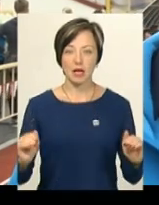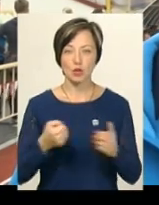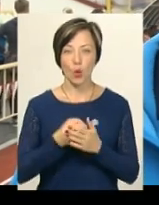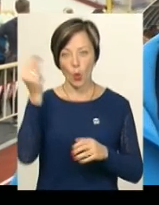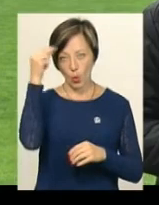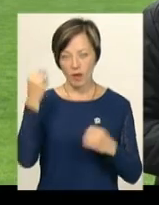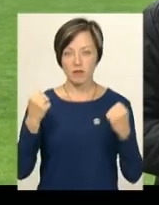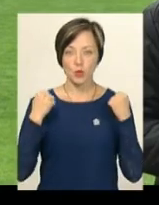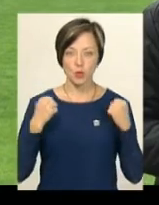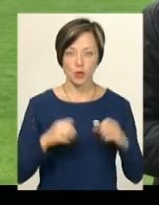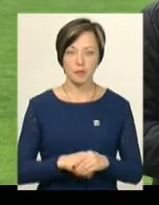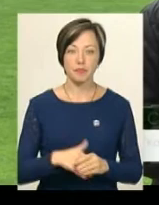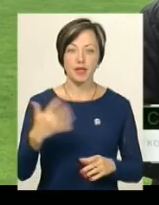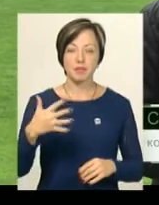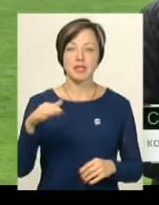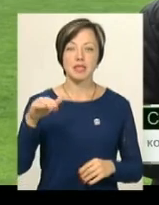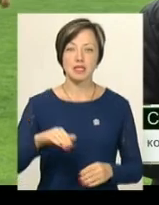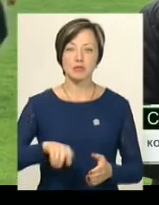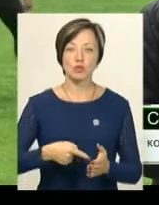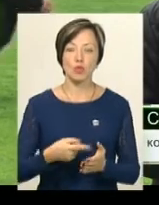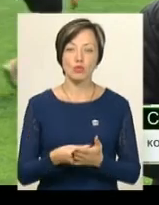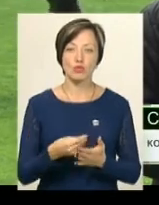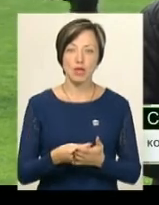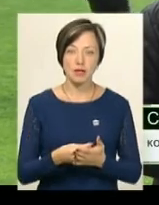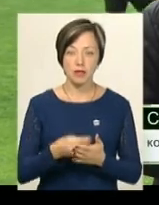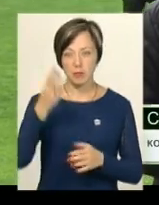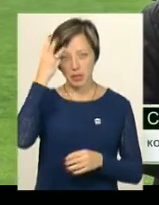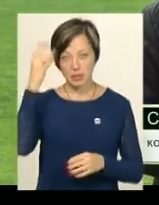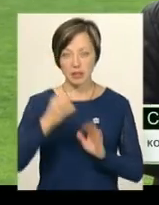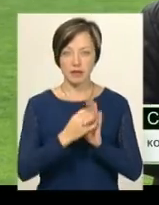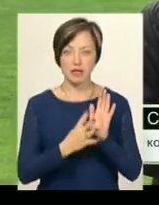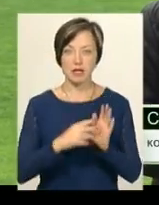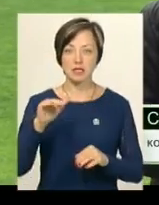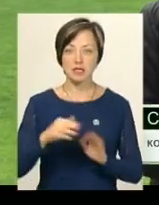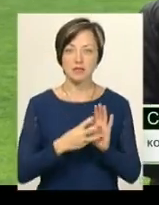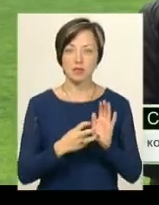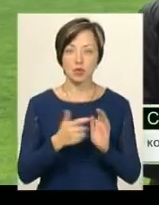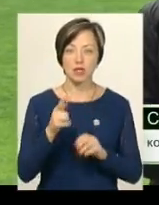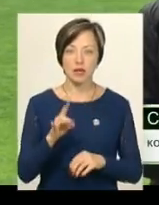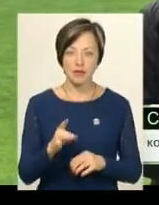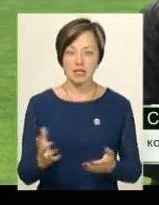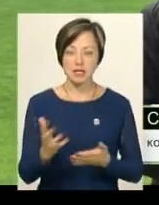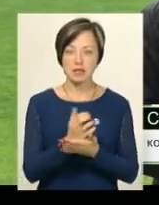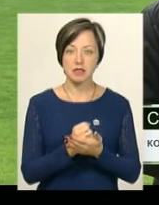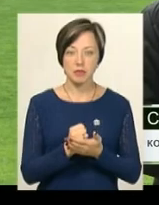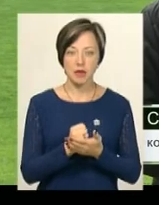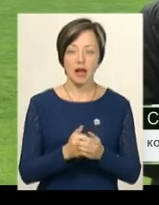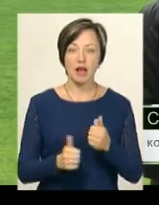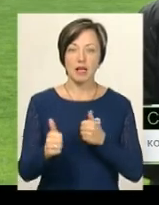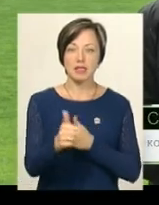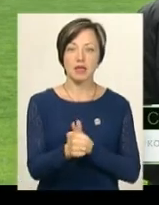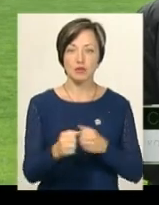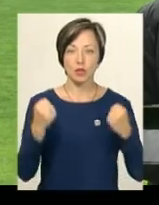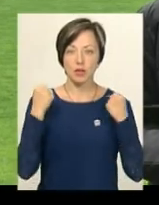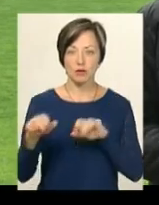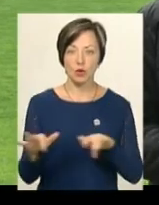уроків фізкультури. 50 тисяч з міського бюджету Хмельницького та 19 тисяч 800 гривень, зібрані лідером спортивного руху